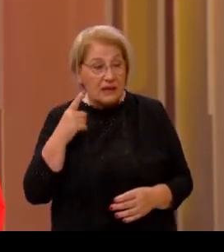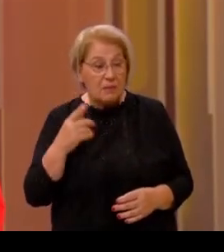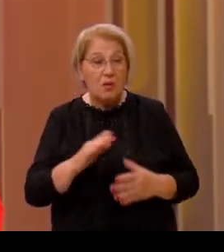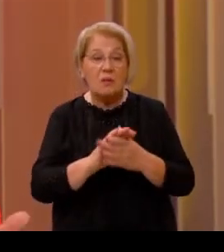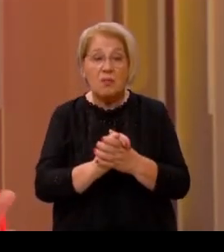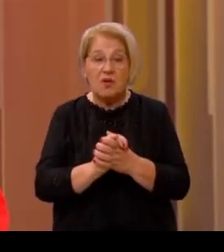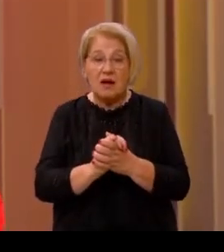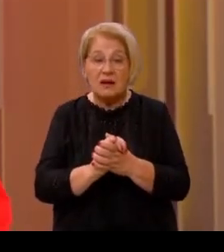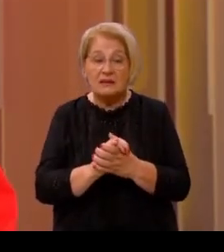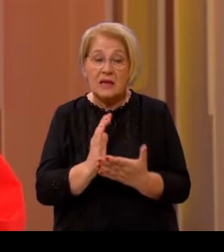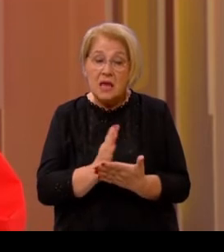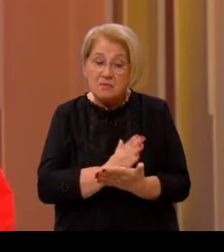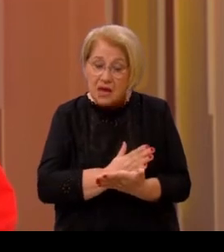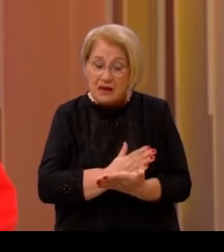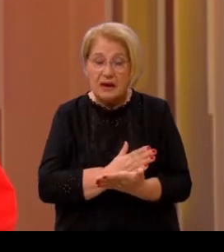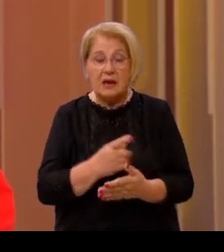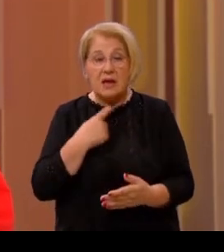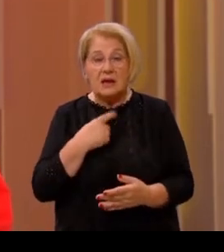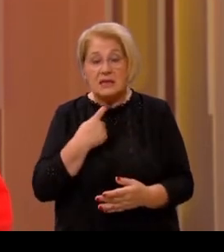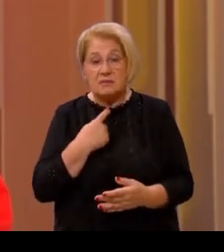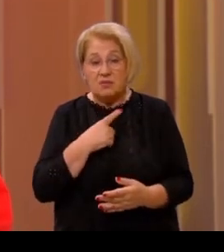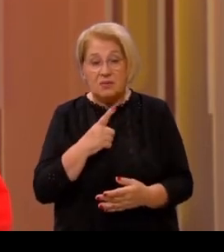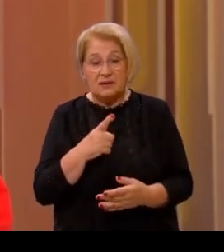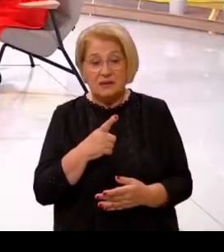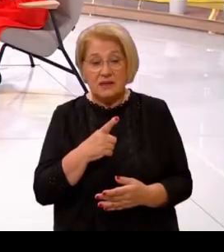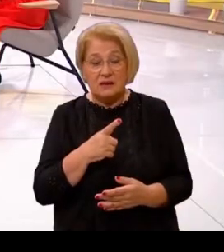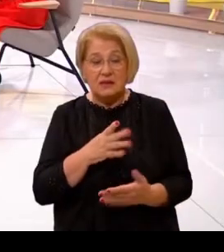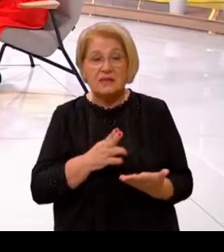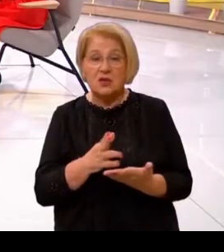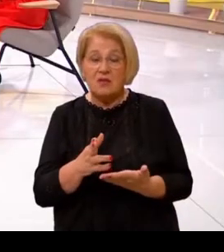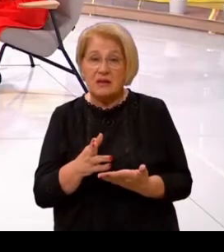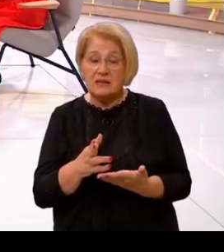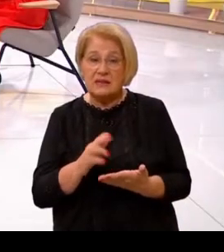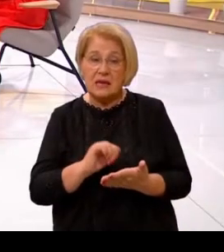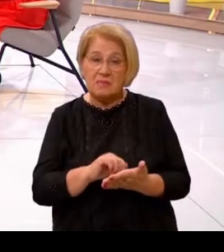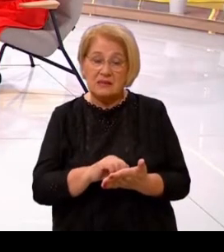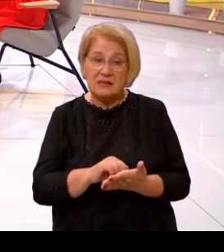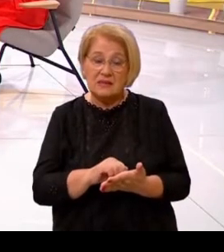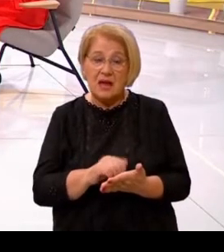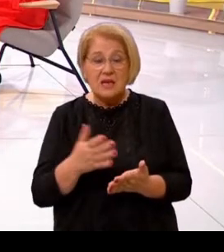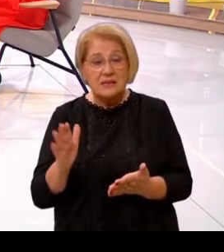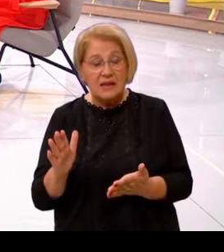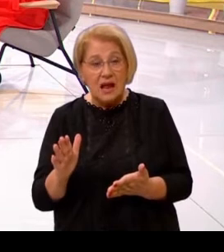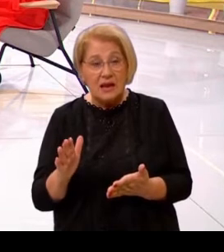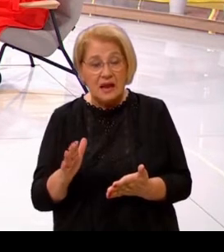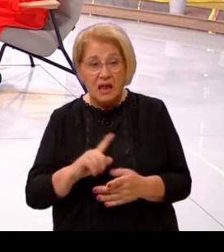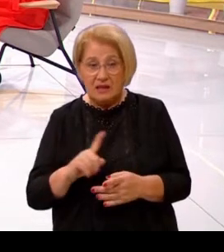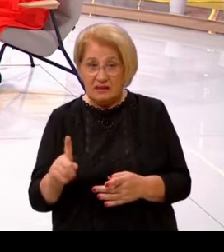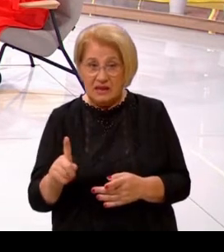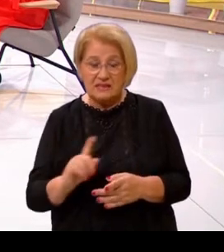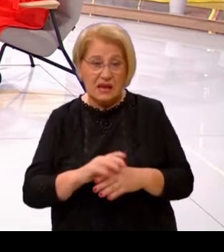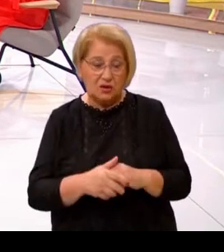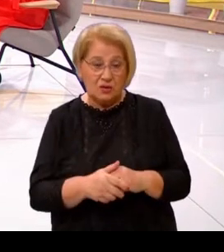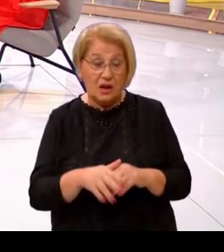pohvaliti mjere, ne smijemo biti nimi tu sa novinarske i medijske strane nezahvalni i bezobrazni, ali je li to